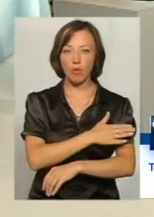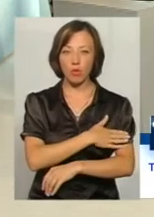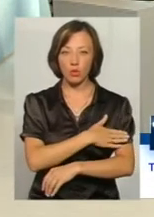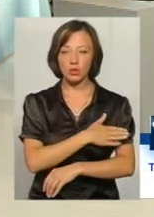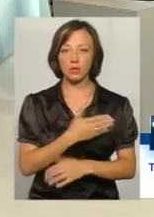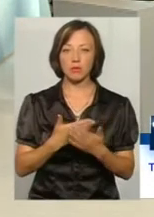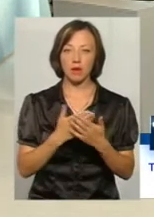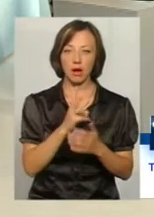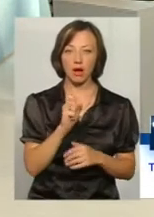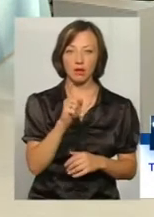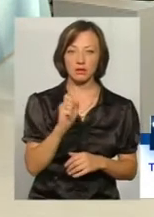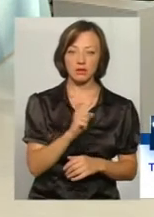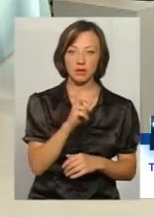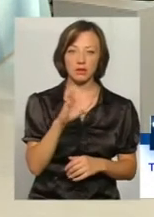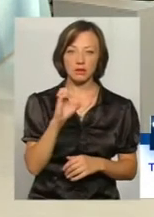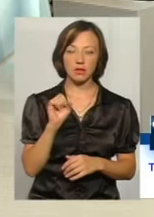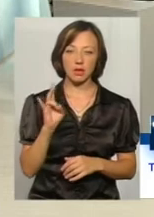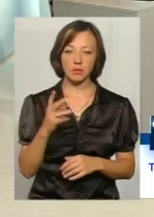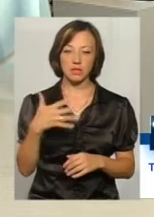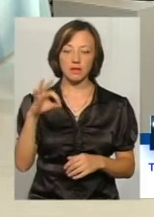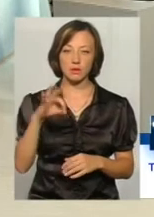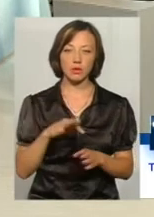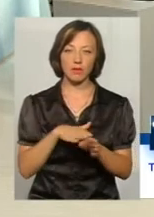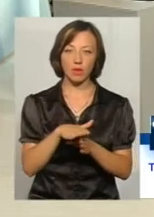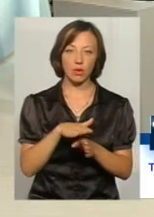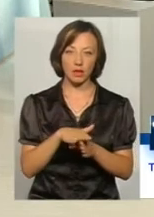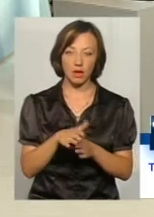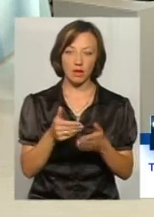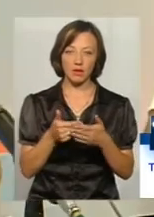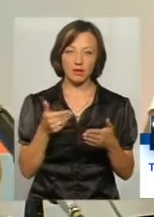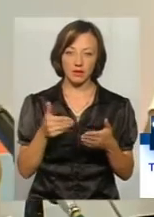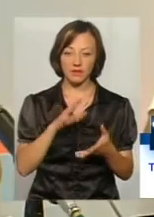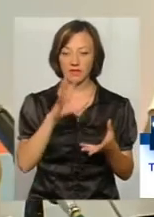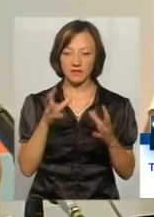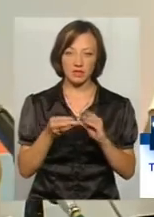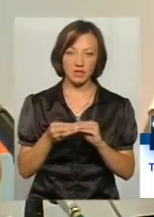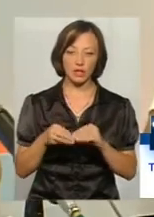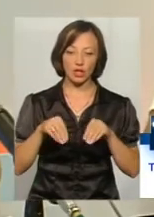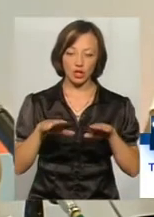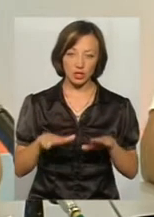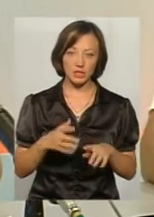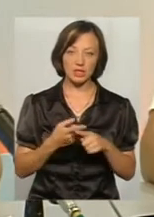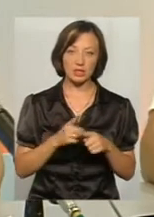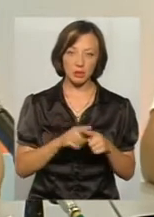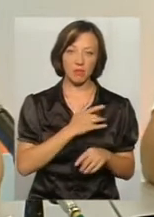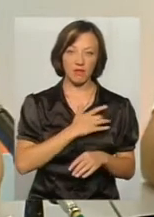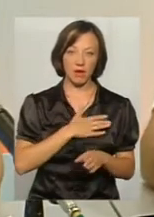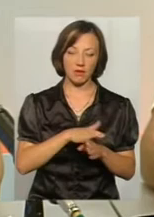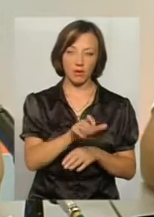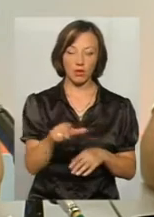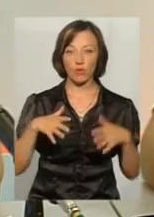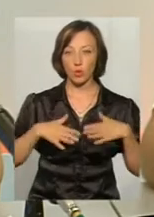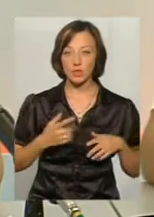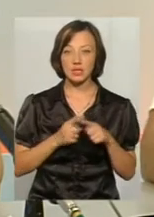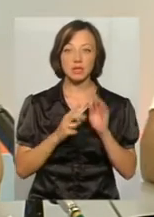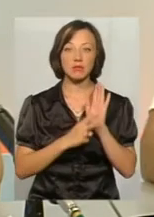прикладі Казахстана це 50% фактичного виконання від всіх рішень, є на виконанні. В Грузії це